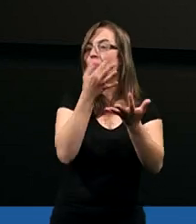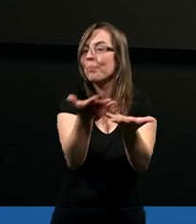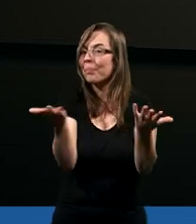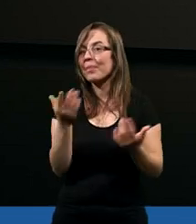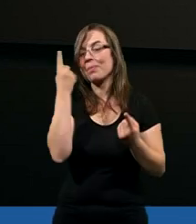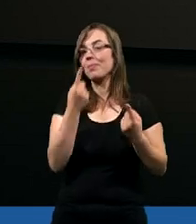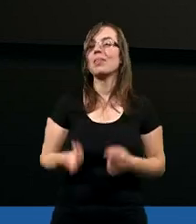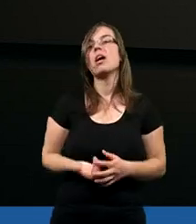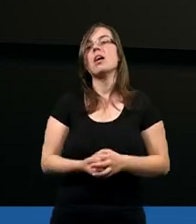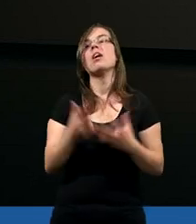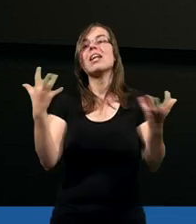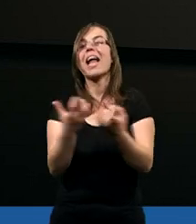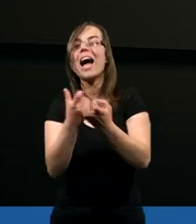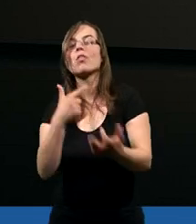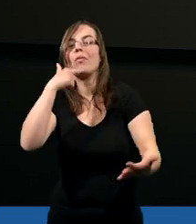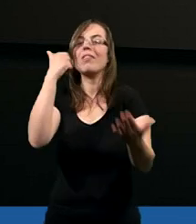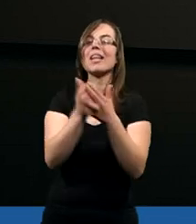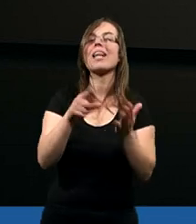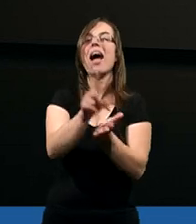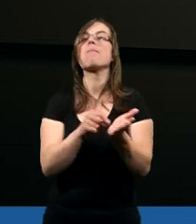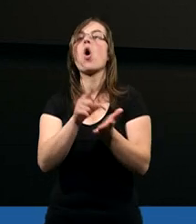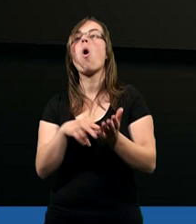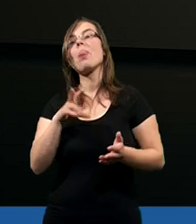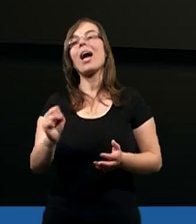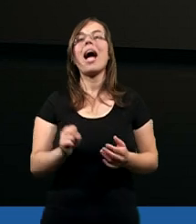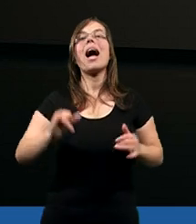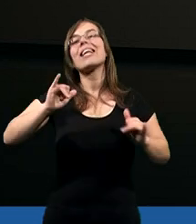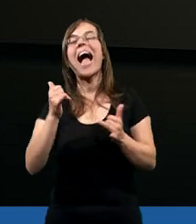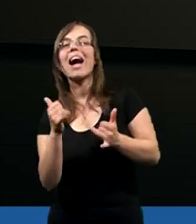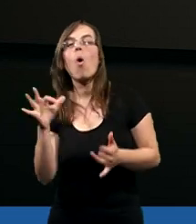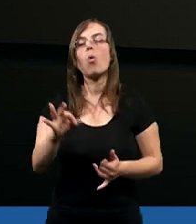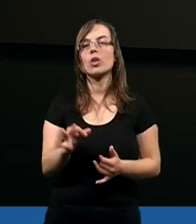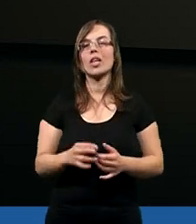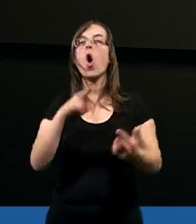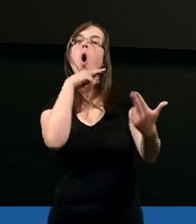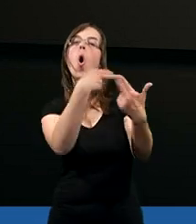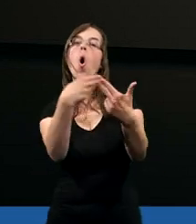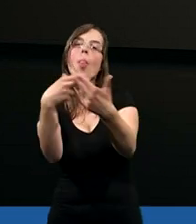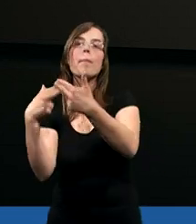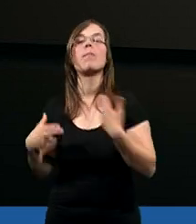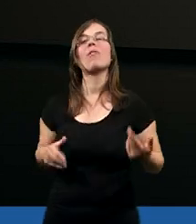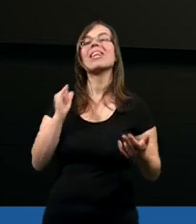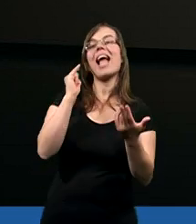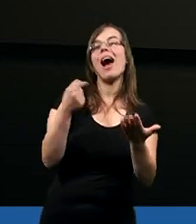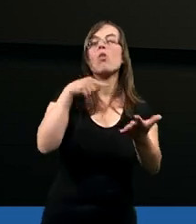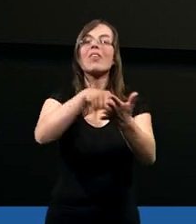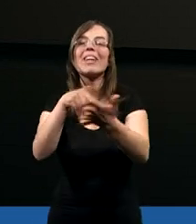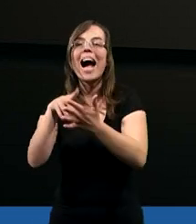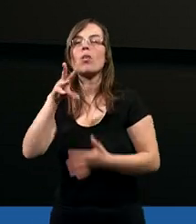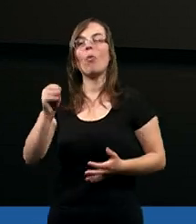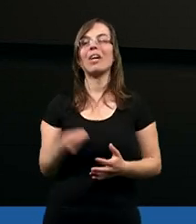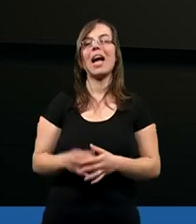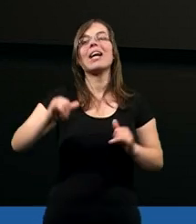Czy znajdujemy w listach Piotra jakąś podpowiedź, jakąś wskazówkę,